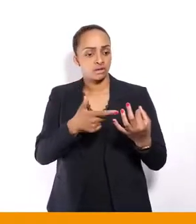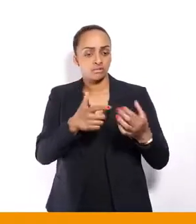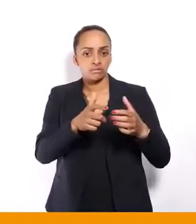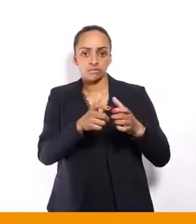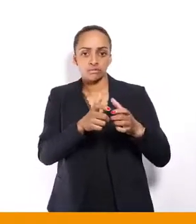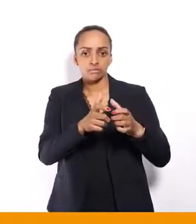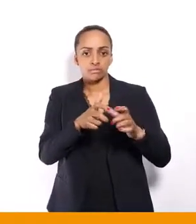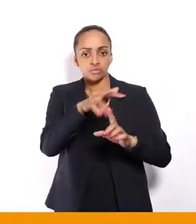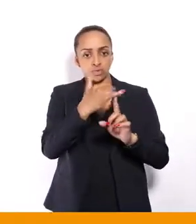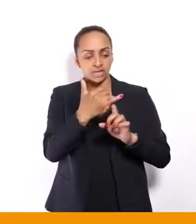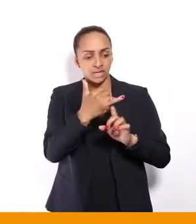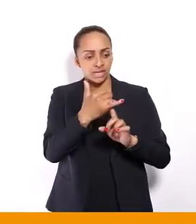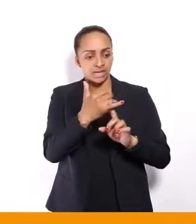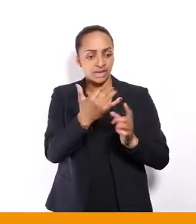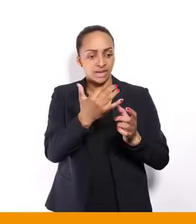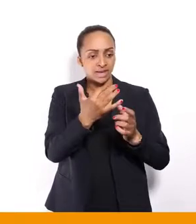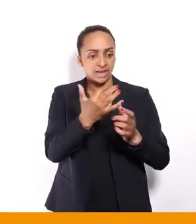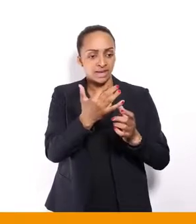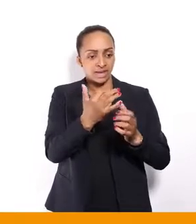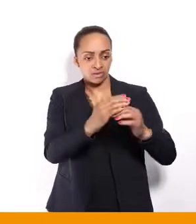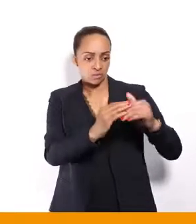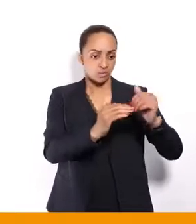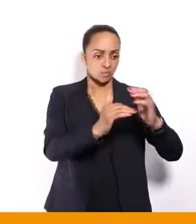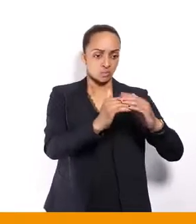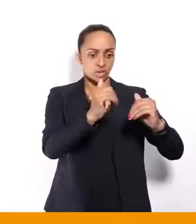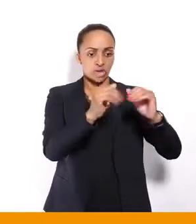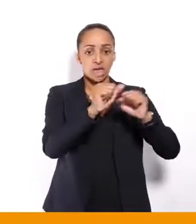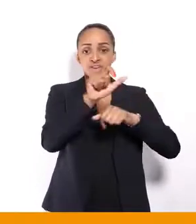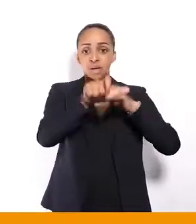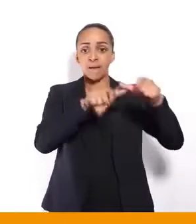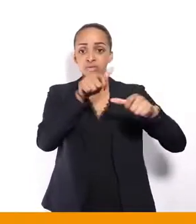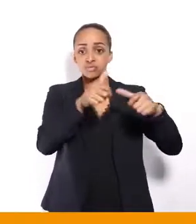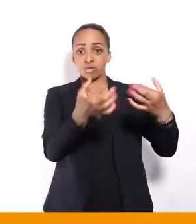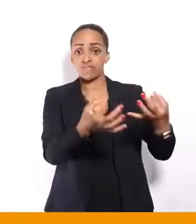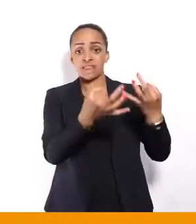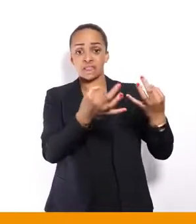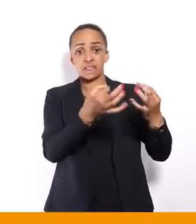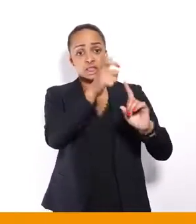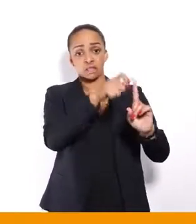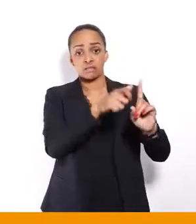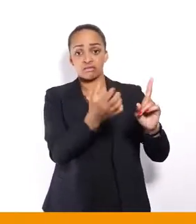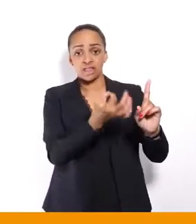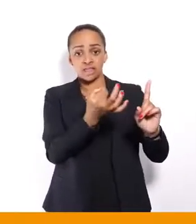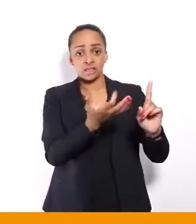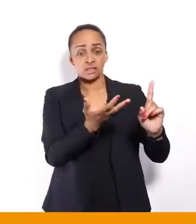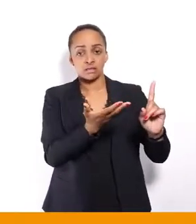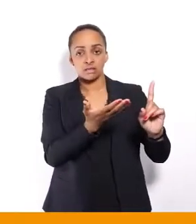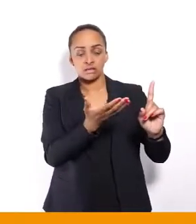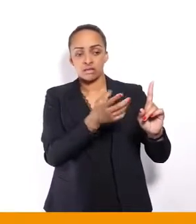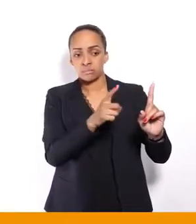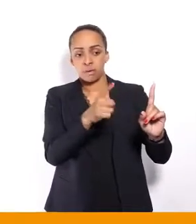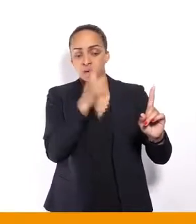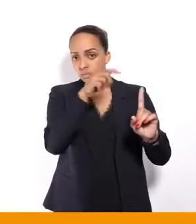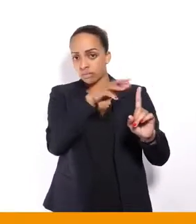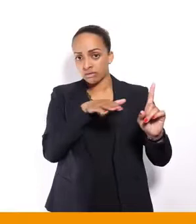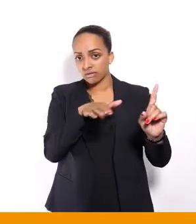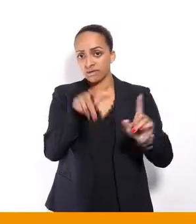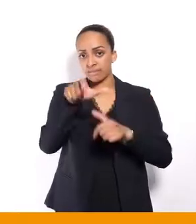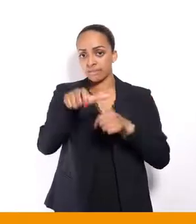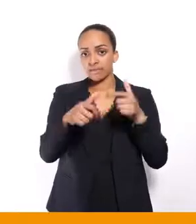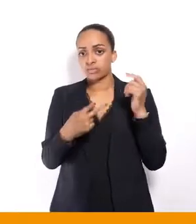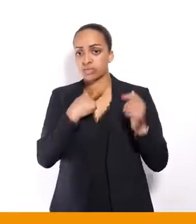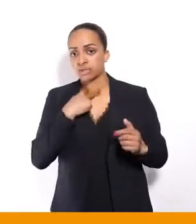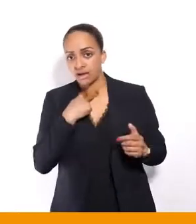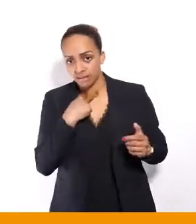finalement, pour les personnes valides et pas pour les personnes handicapées. Et ce lien entre capitalisme et